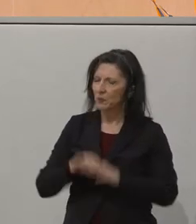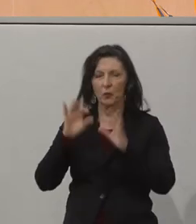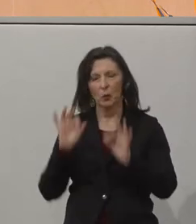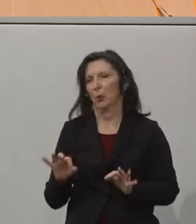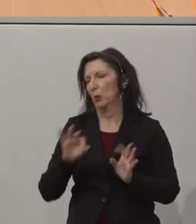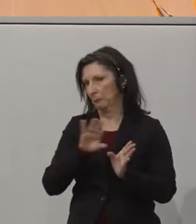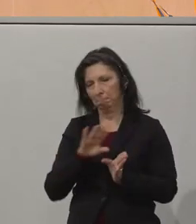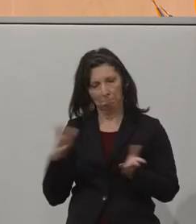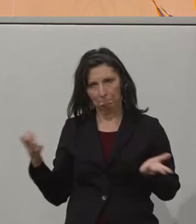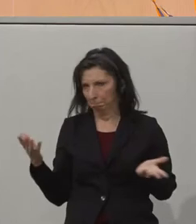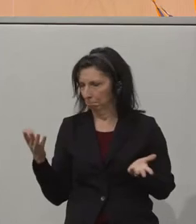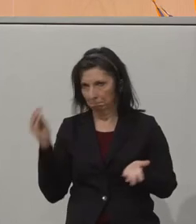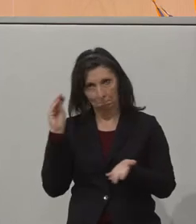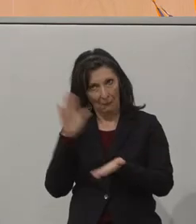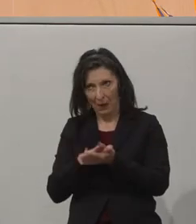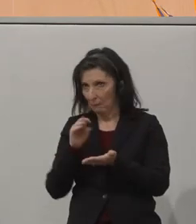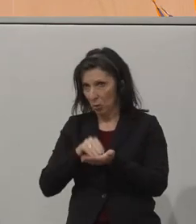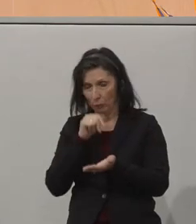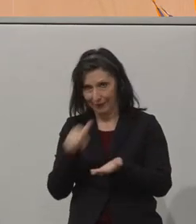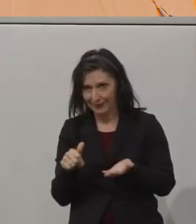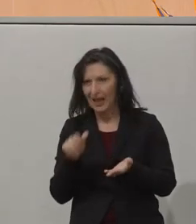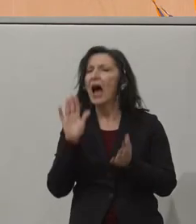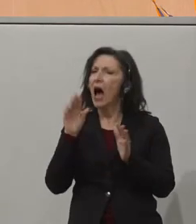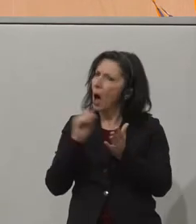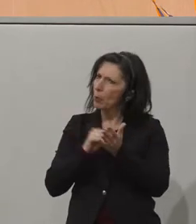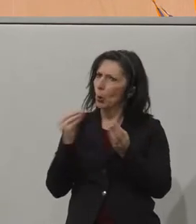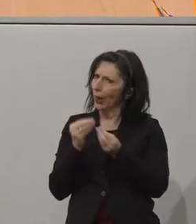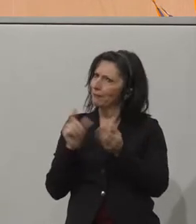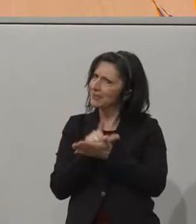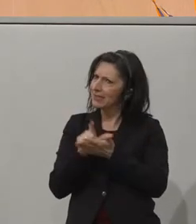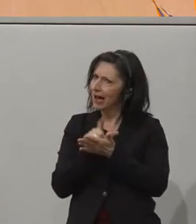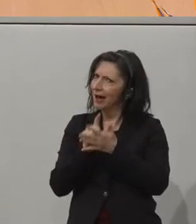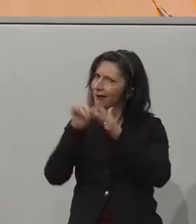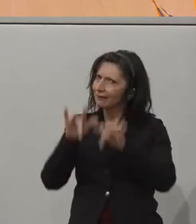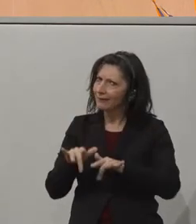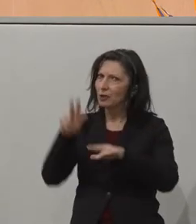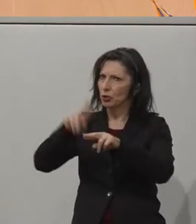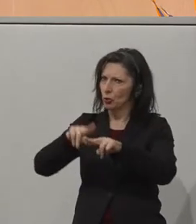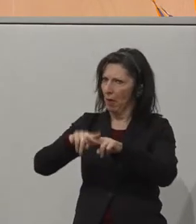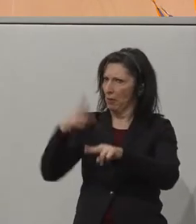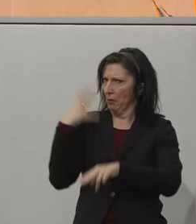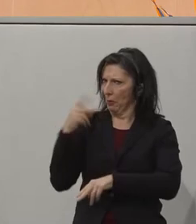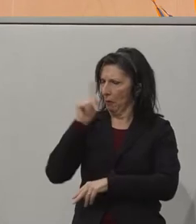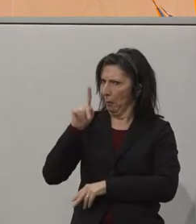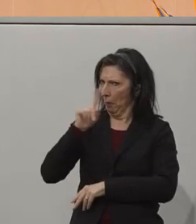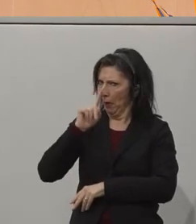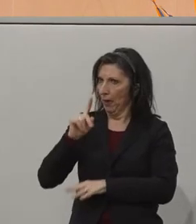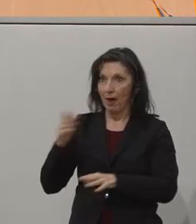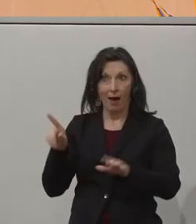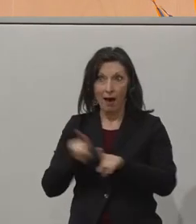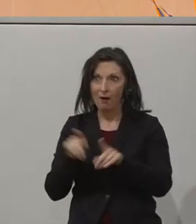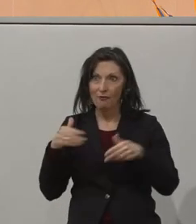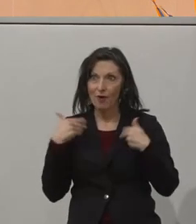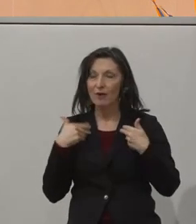Gut, funktioniert noch nicht. Aber wie gesagt, wir haben ja noch ein bisschen Zeit, es nachher nochmal zu probieren. Wir freuen uns auch, dass die